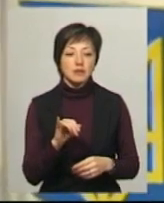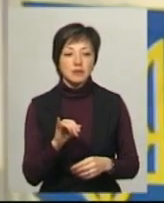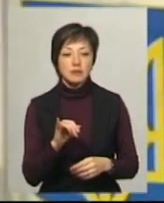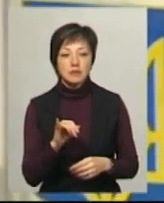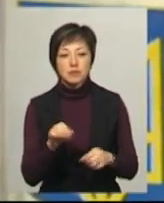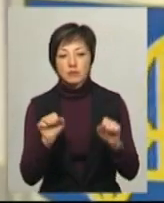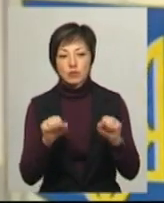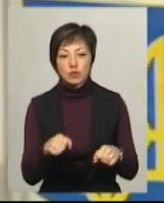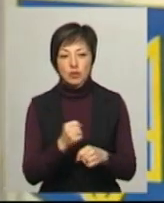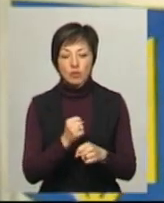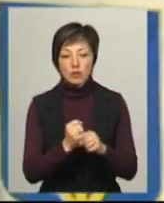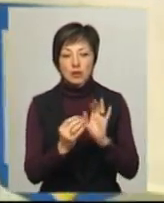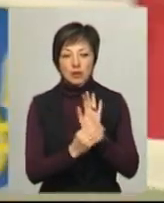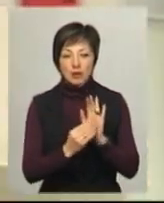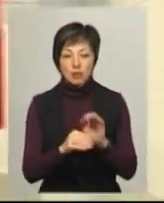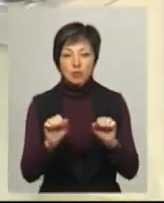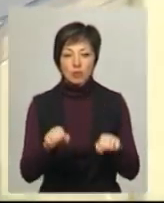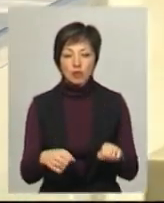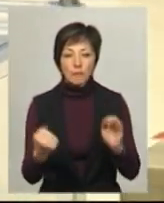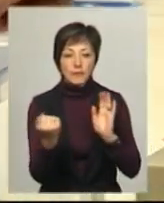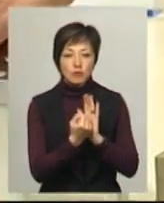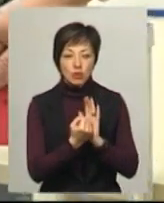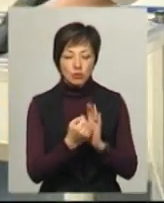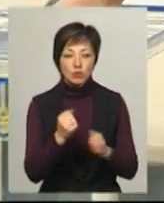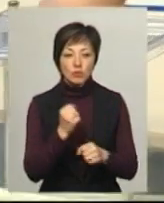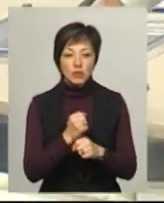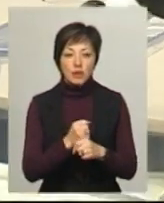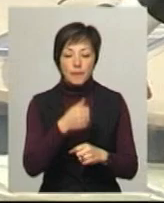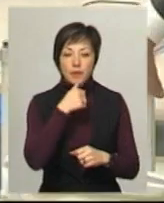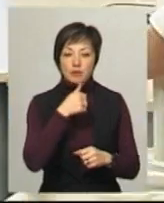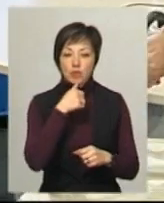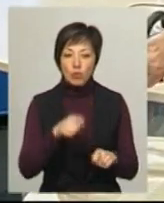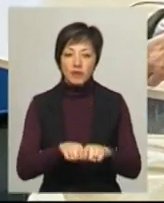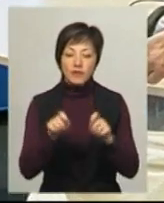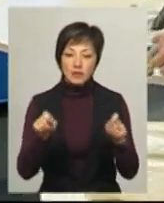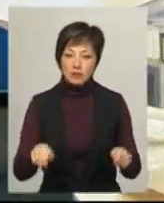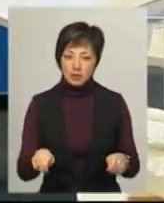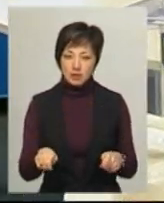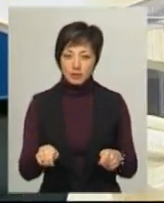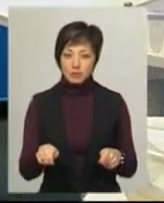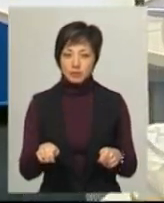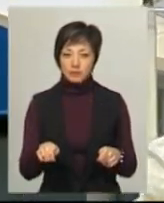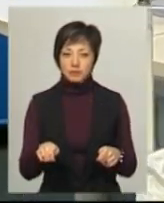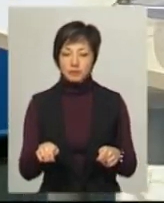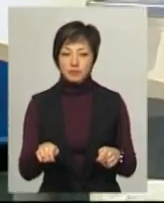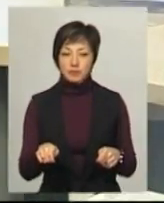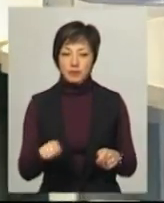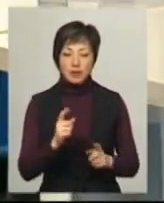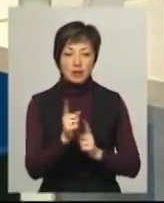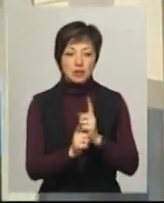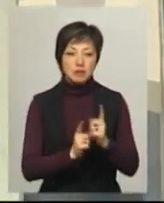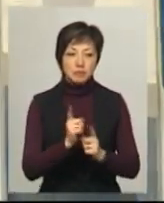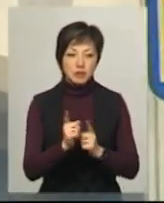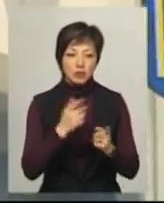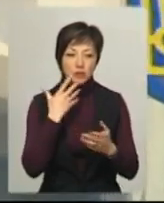на ній можна робити надписи, на ній можна ставити печатку. При спробі її відкрити, вона змінює